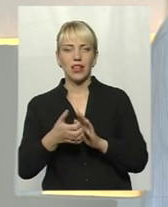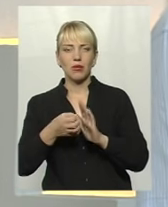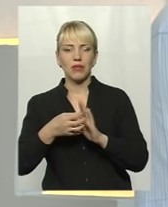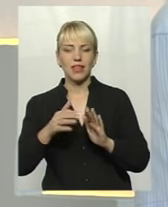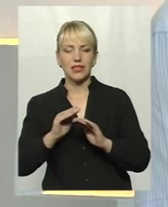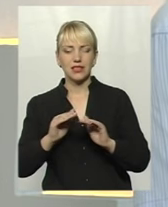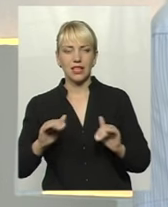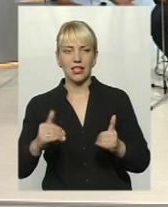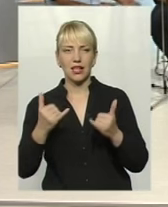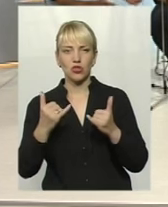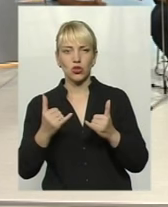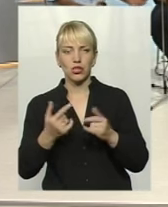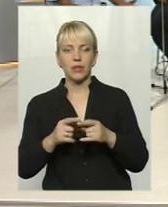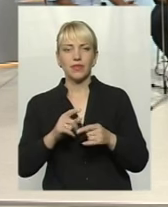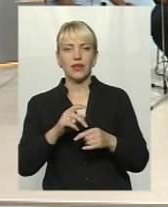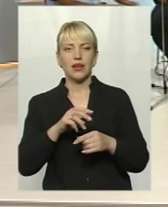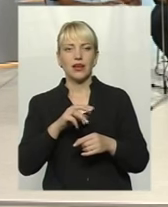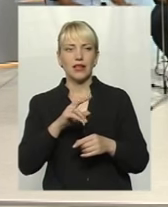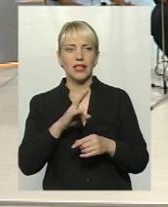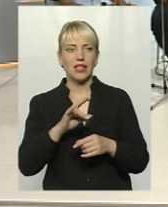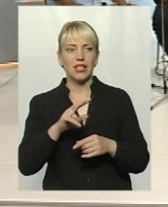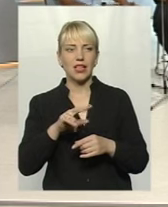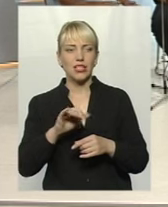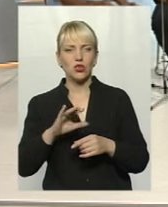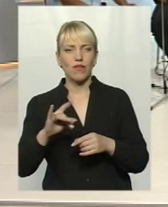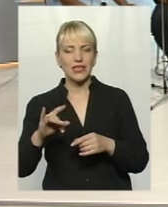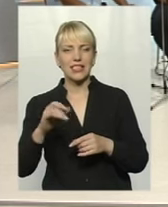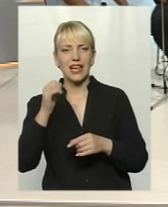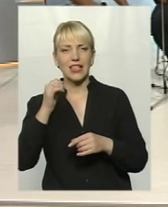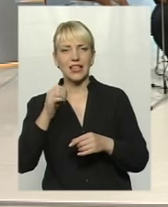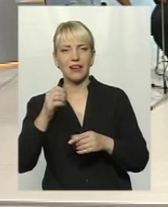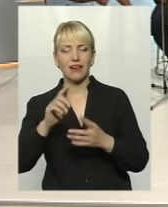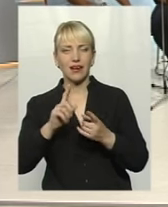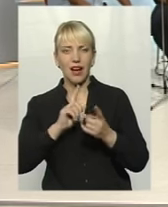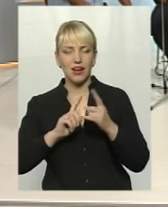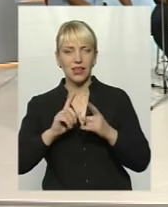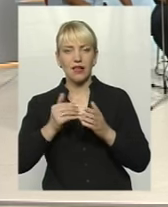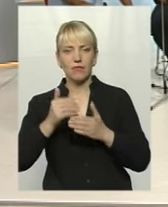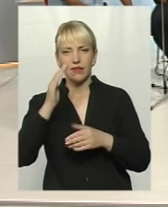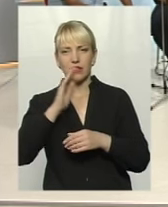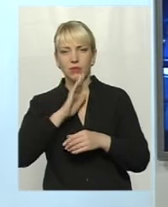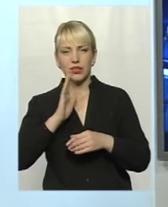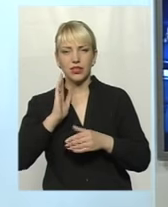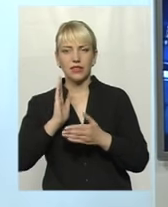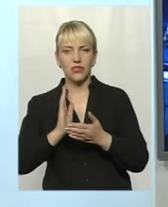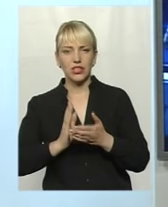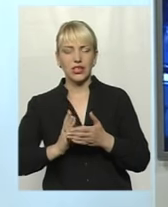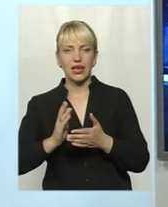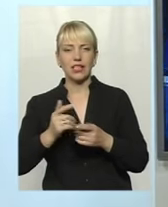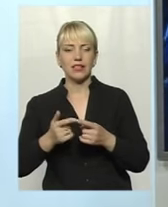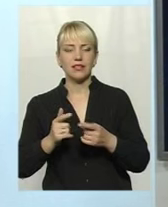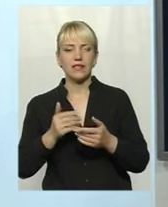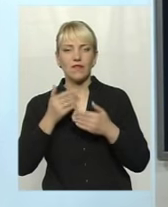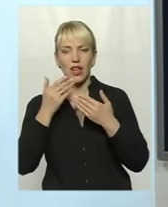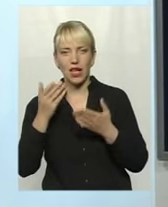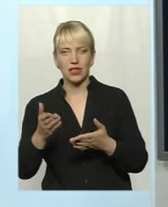момент Лісогриневецька сільська рада, тому що звернулися батьки, понаписали звернення від батьків, ініціативної групи, пройшли по всьому